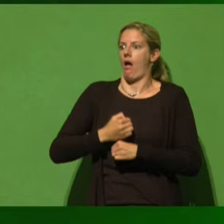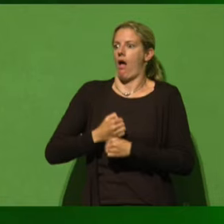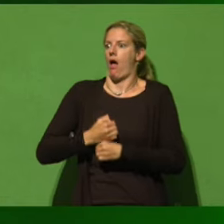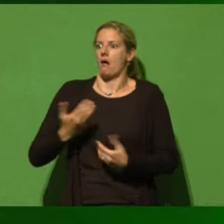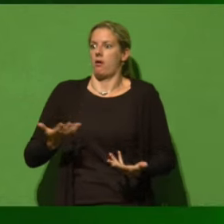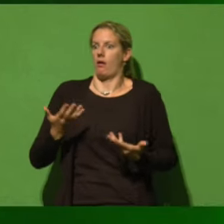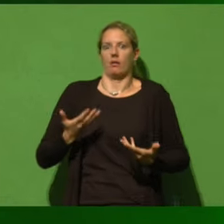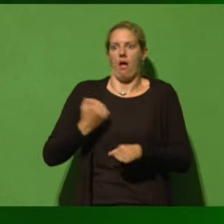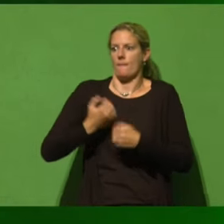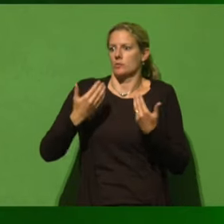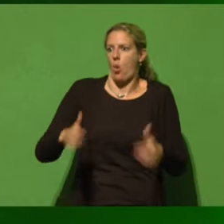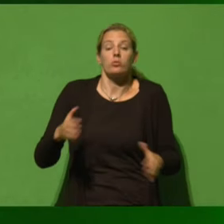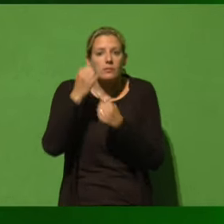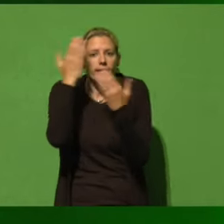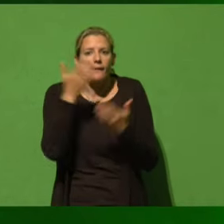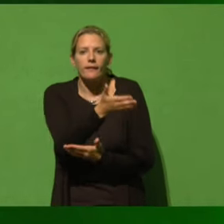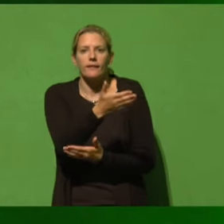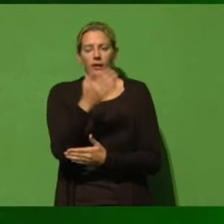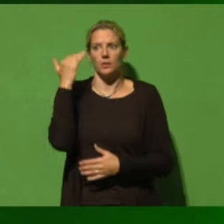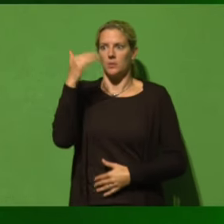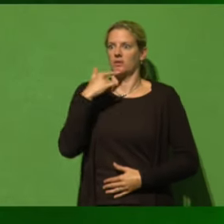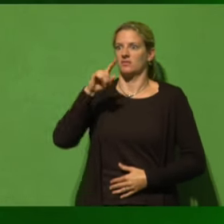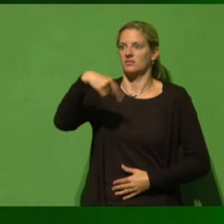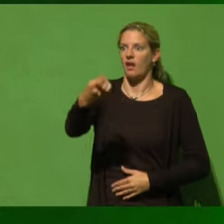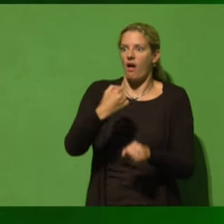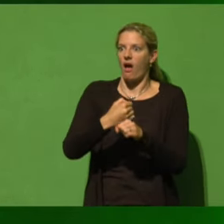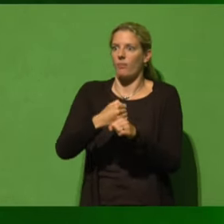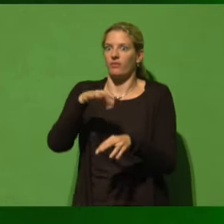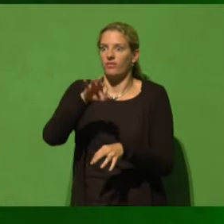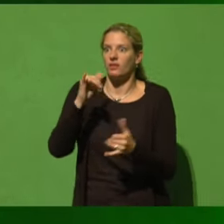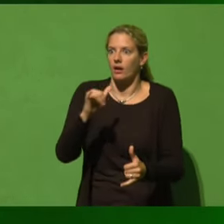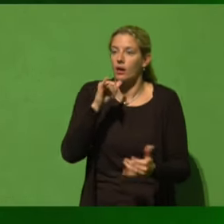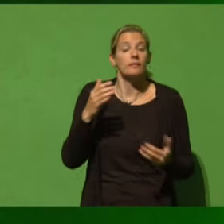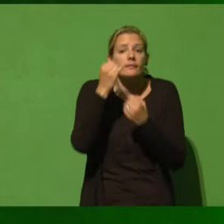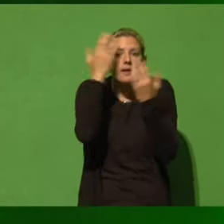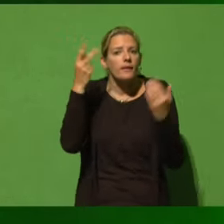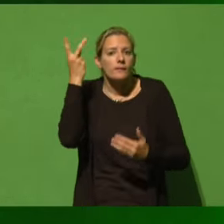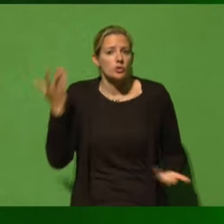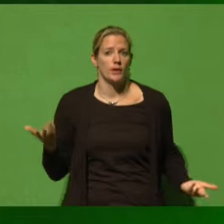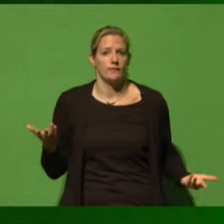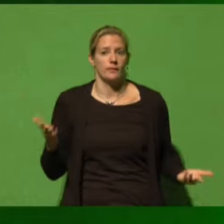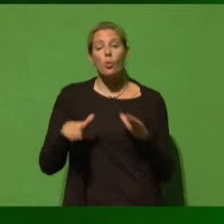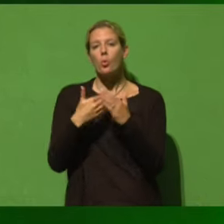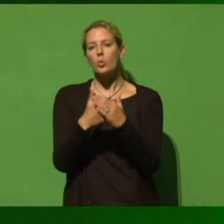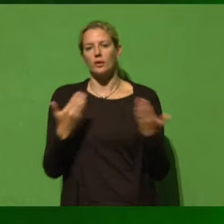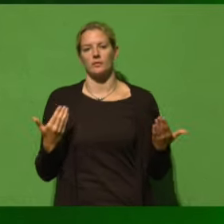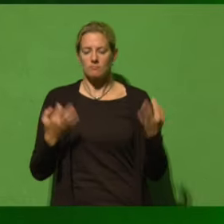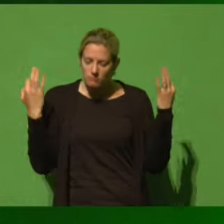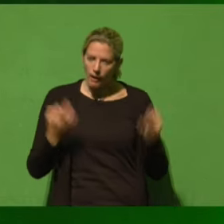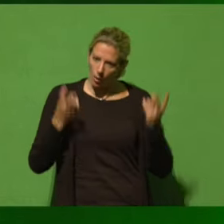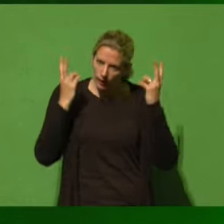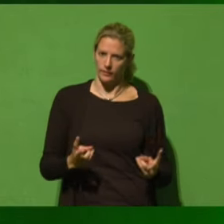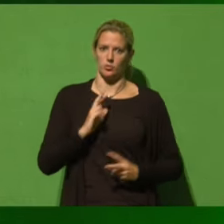Hat er Angst, dass er keinen mehr adäquat bezahlten Job findet. Und deshalb nicht, wir brauchen Gerechtigkeit und